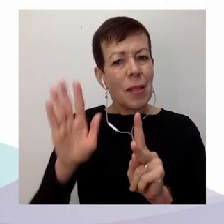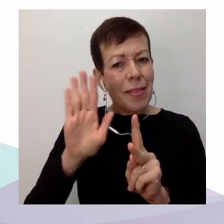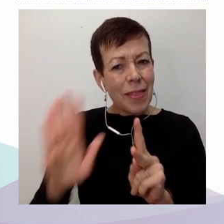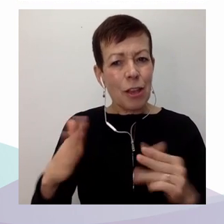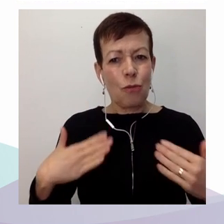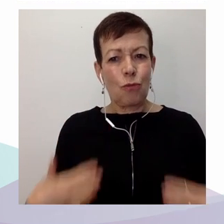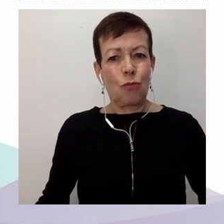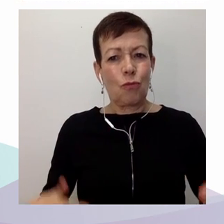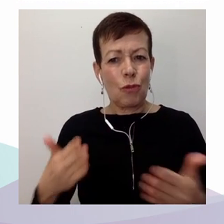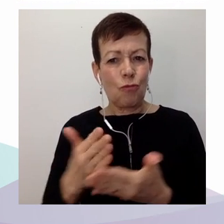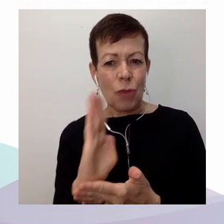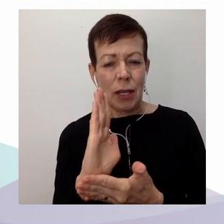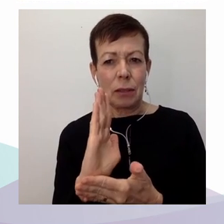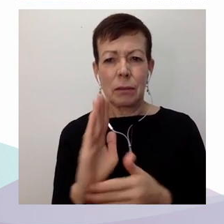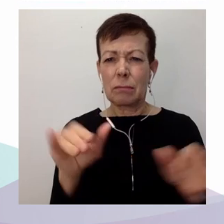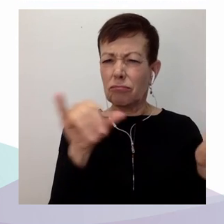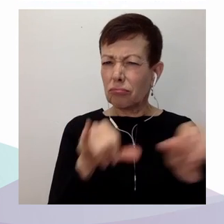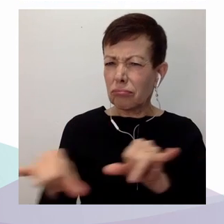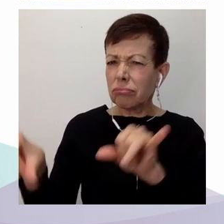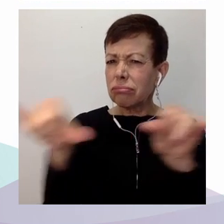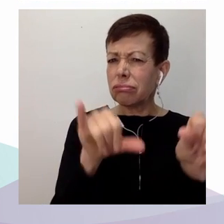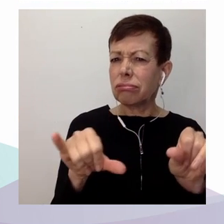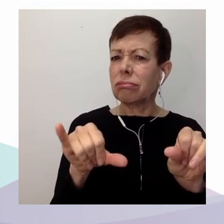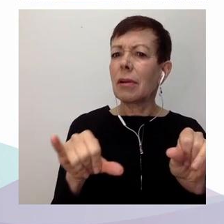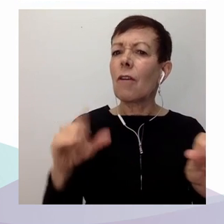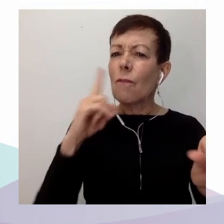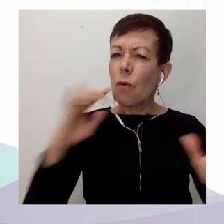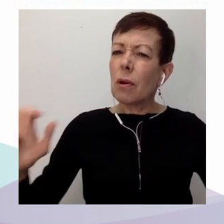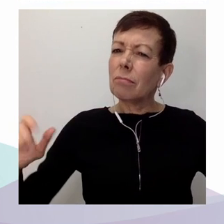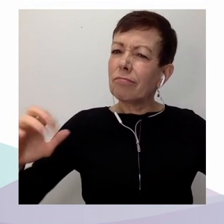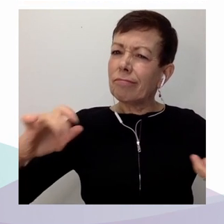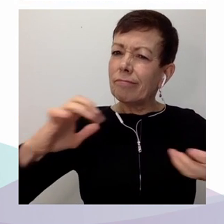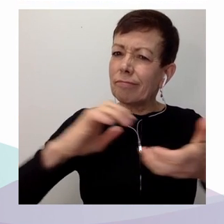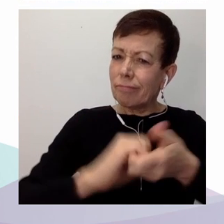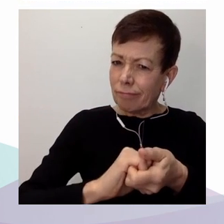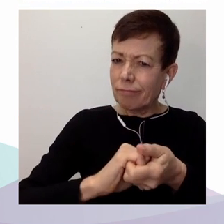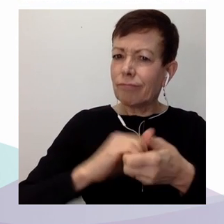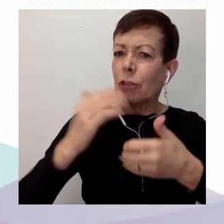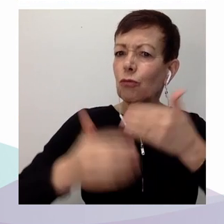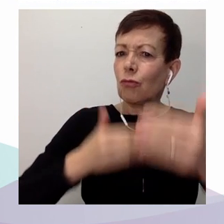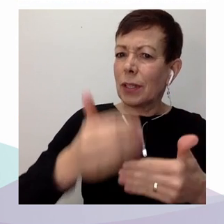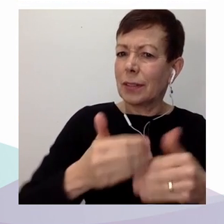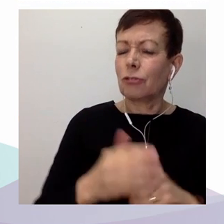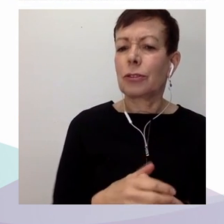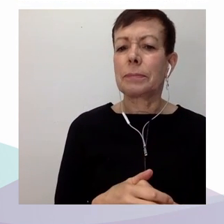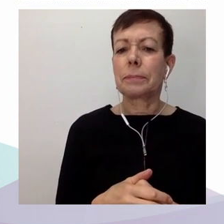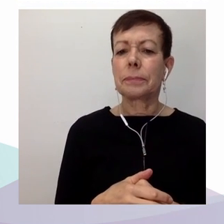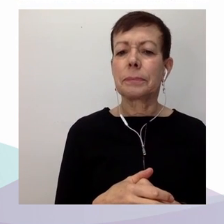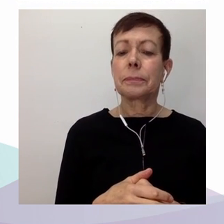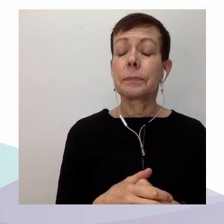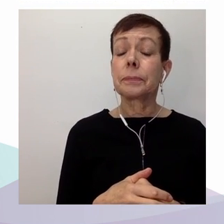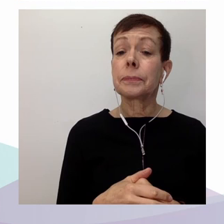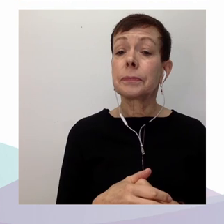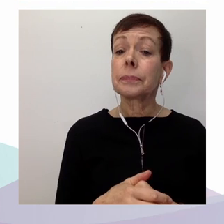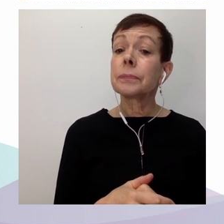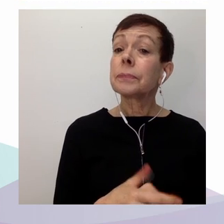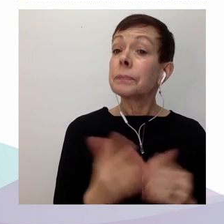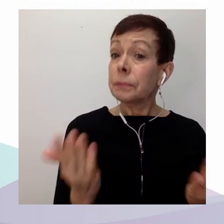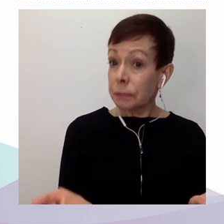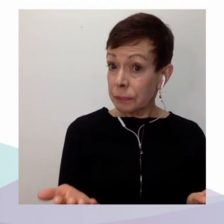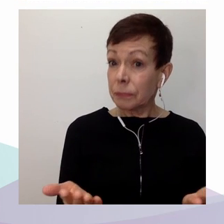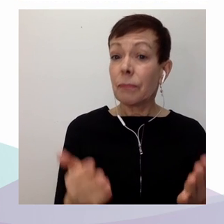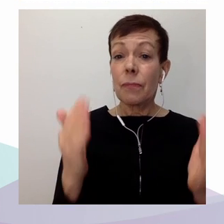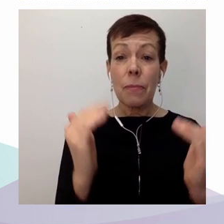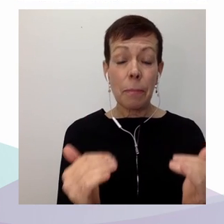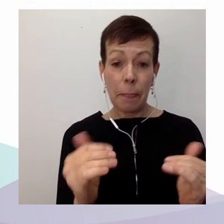On peut maintenant changer de diapo. Alors, je souhaite dans un premier temps attirer votre attention